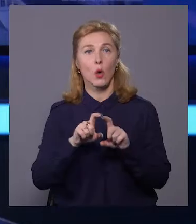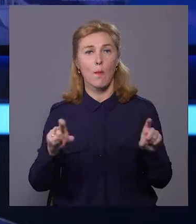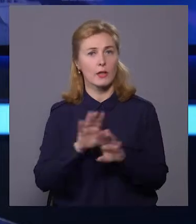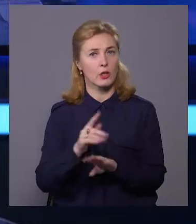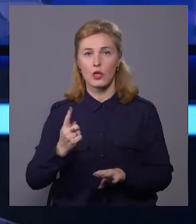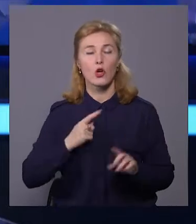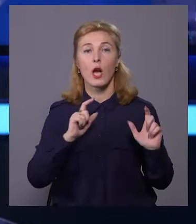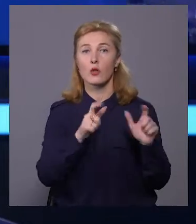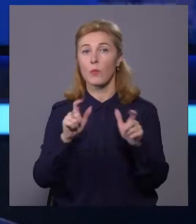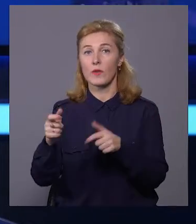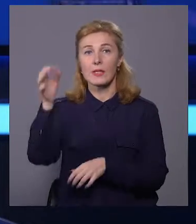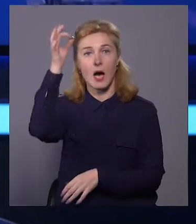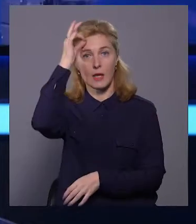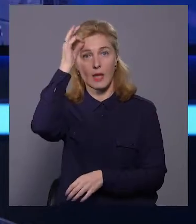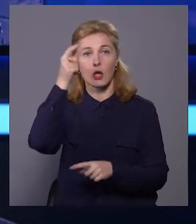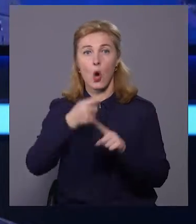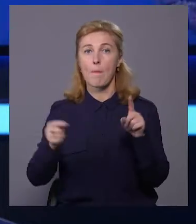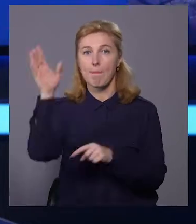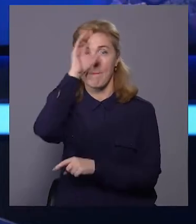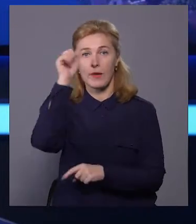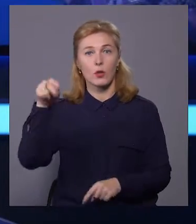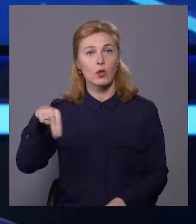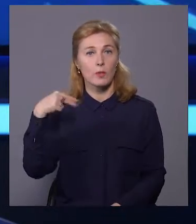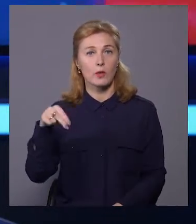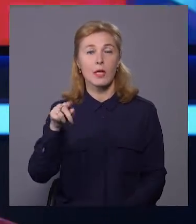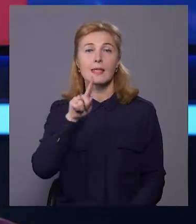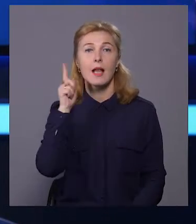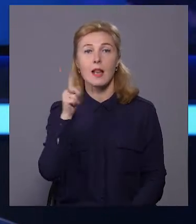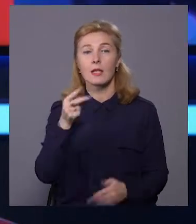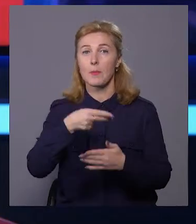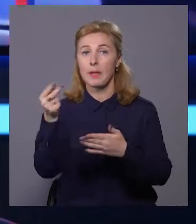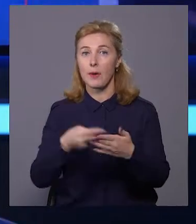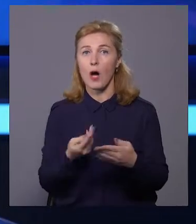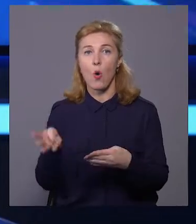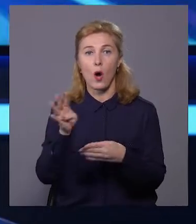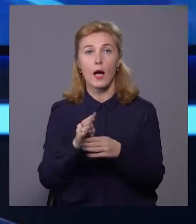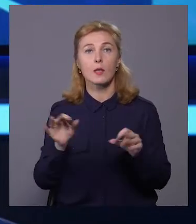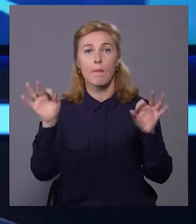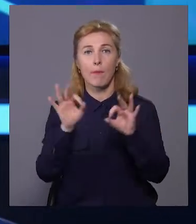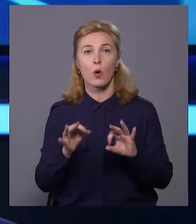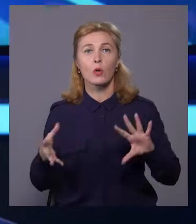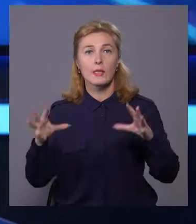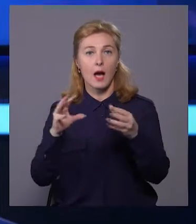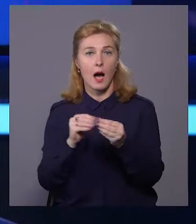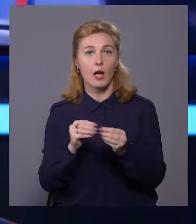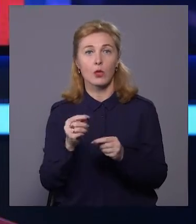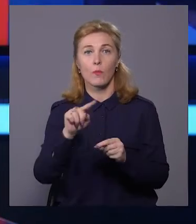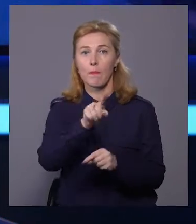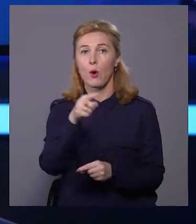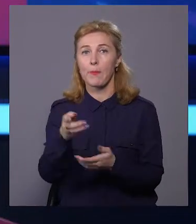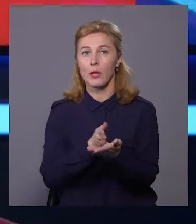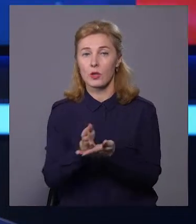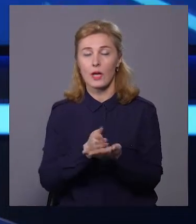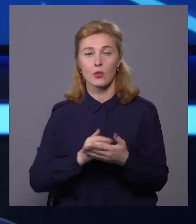чекаючи повісток. Нагадаємо, о півночі президент Володимир Зеленський підписав указ про загальну мобілізацію. Продовжить